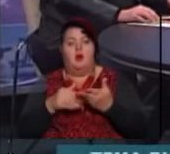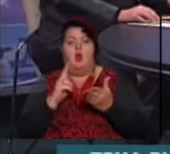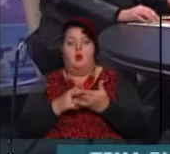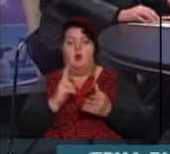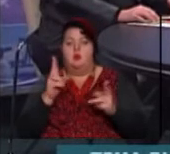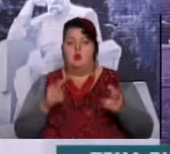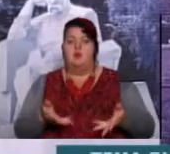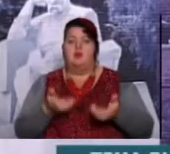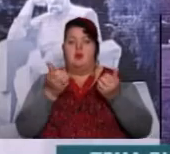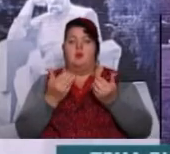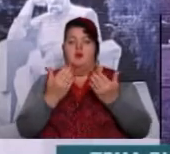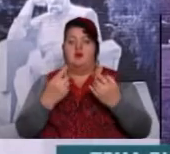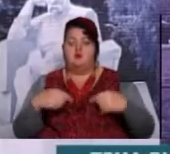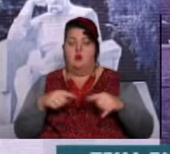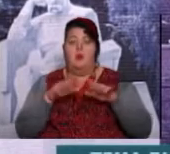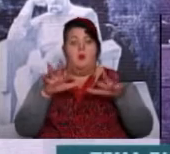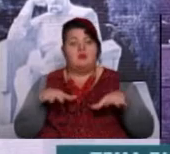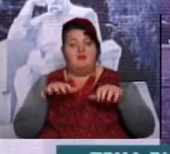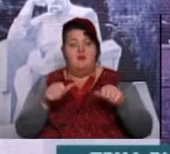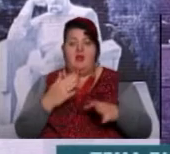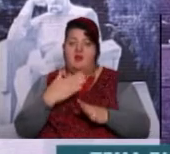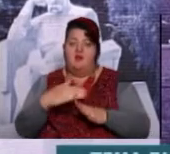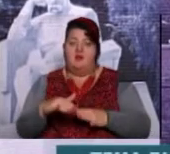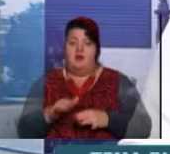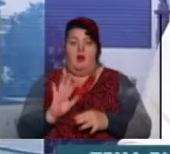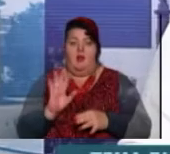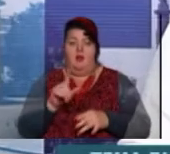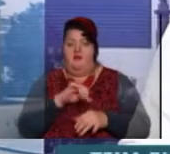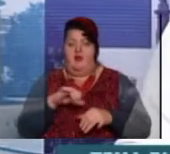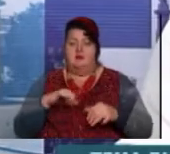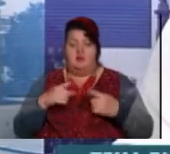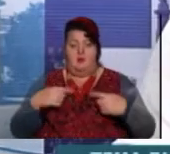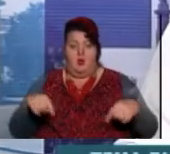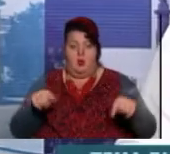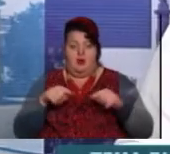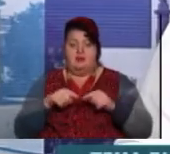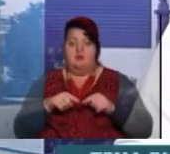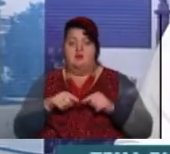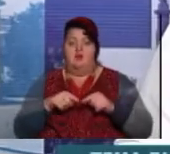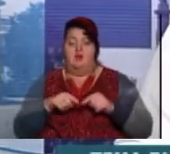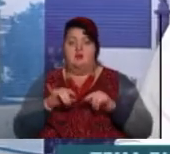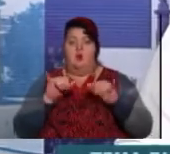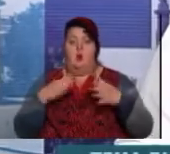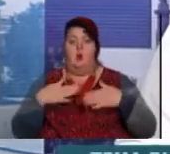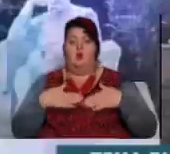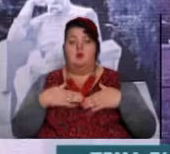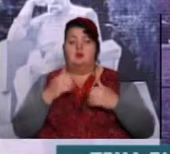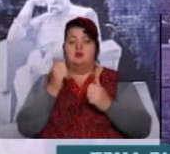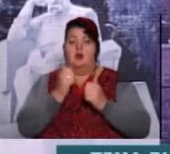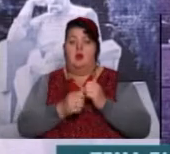організацію? Можливо, це місцева влада виділяє гроші? Ні. Ви самоорганізувалися? Ми самоорганізувалися, нас кожен